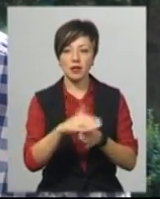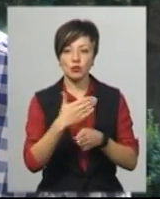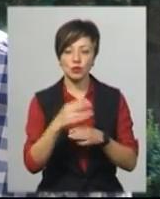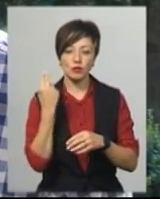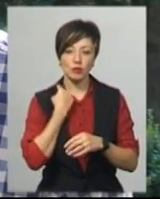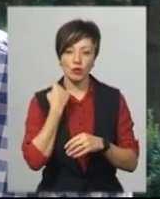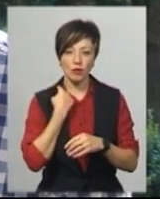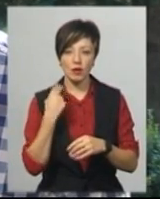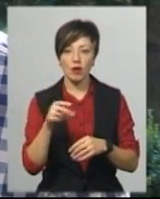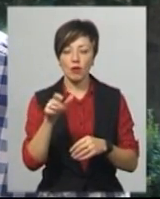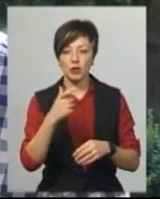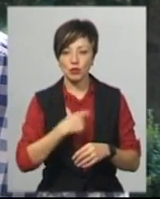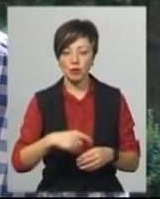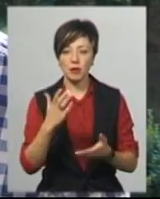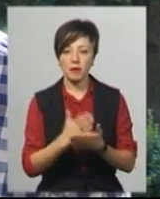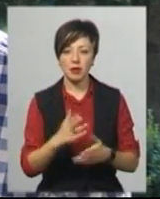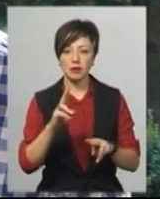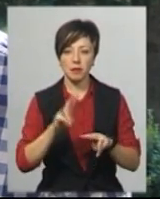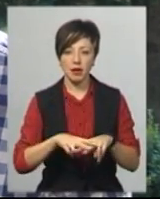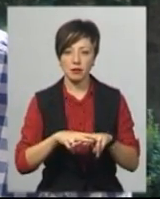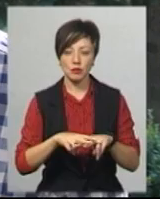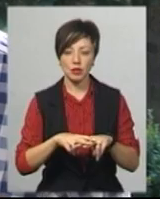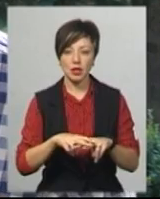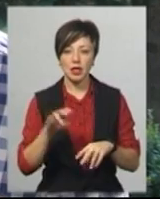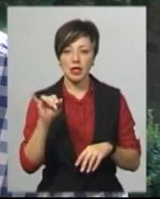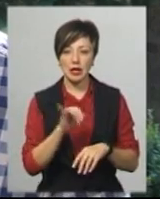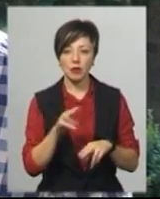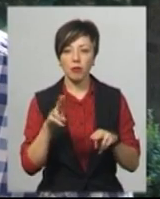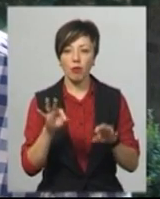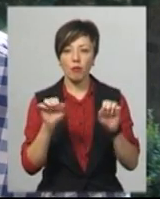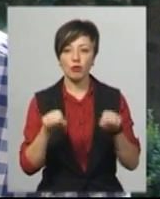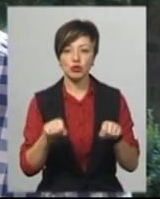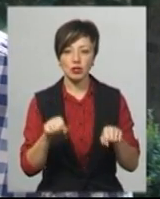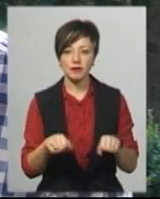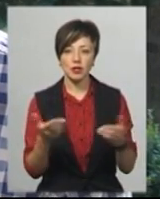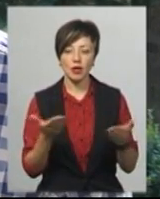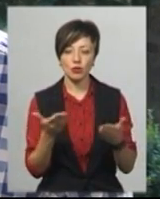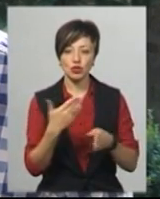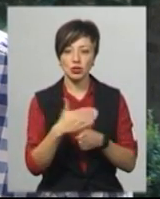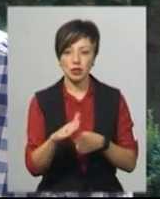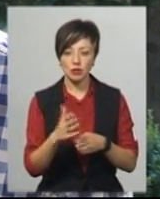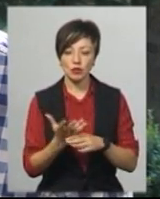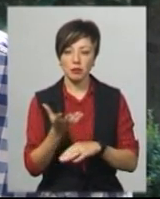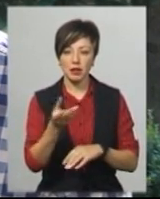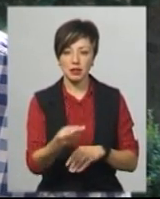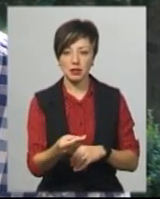заборгованості при собі, вов'язково треба мати паспорт. Ну і по можливості якусь певну частину